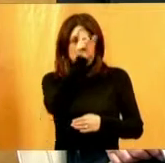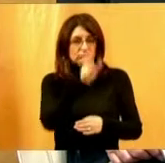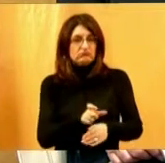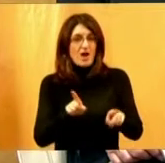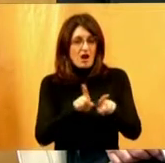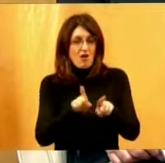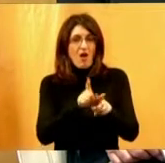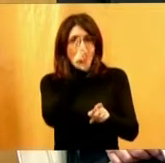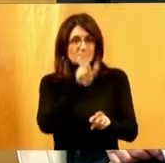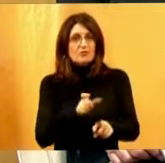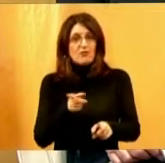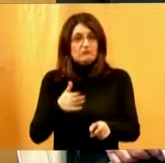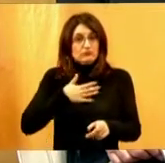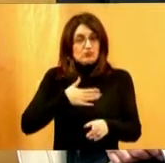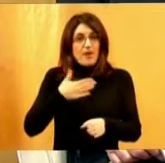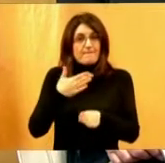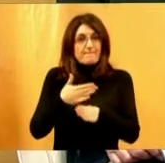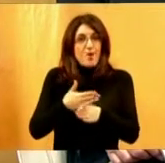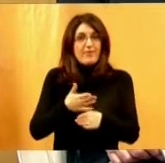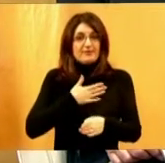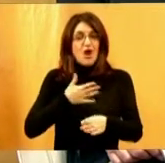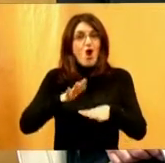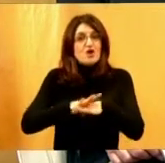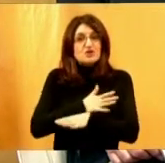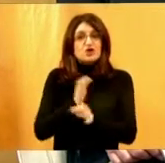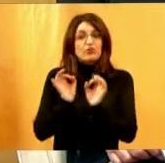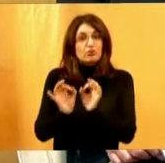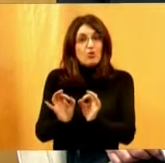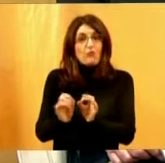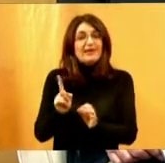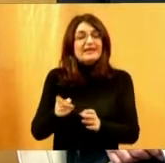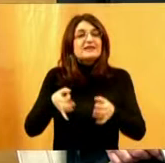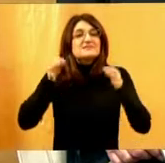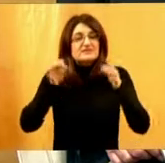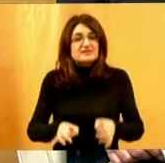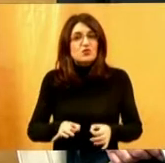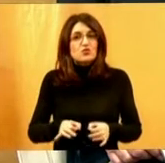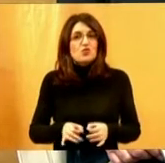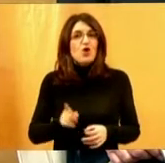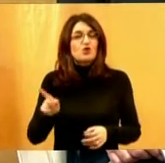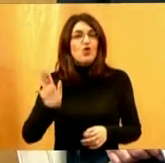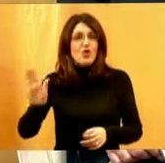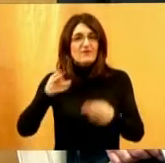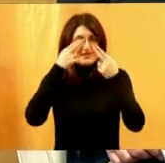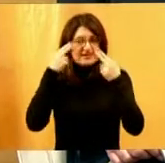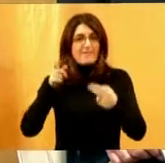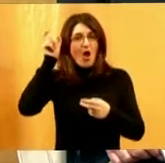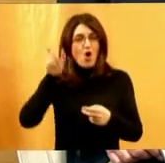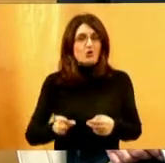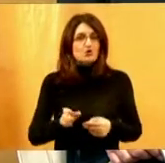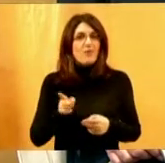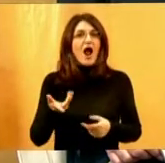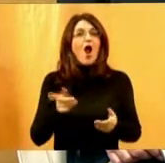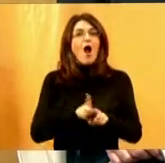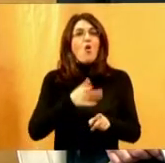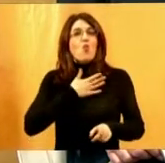koja želite pomoći osjećate dobro, a da je to i sigurno za slijepu osobu, odnosno da je